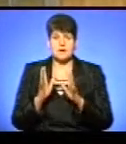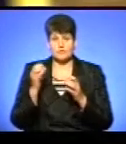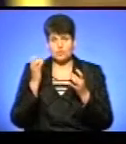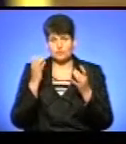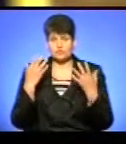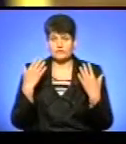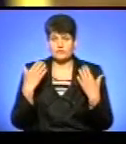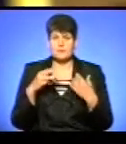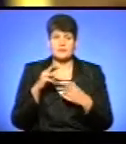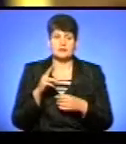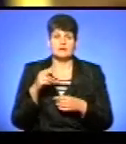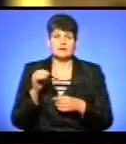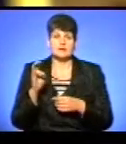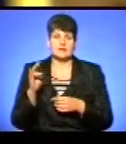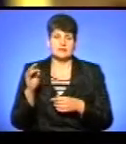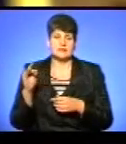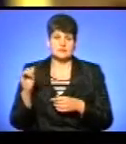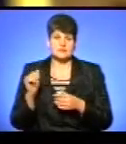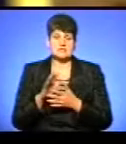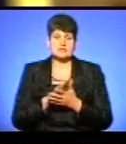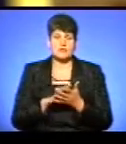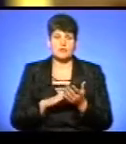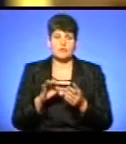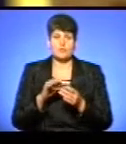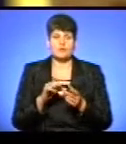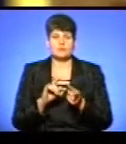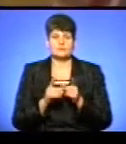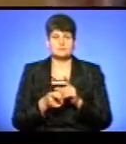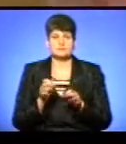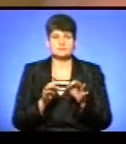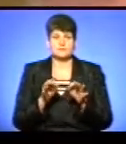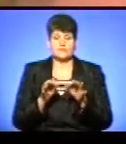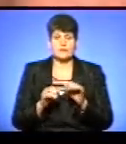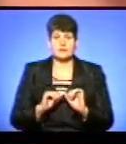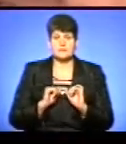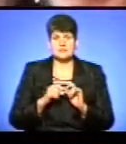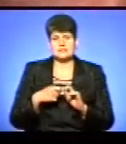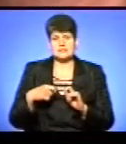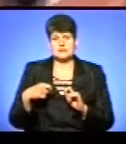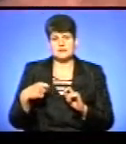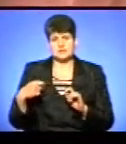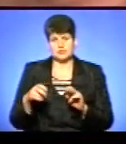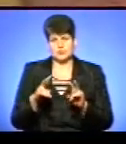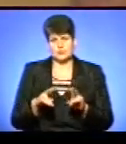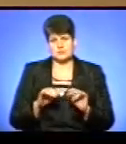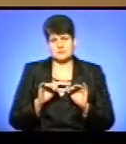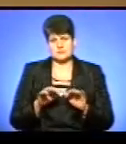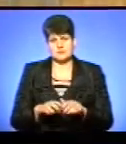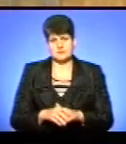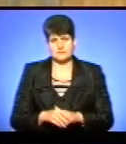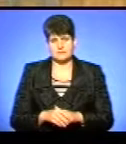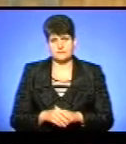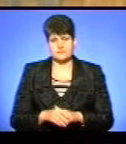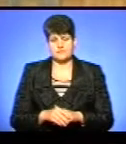відпочинку Михайла Денисовського, заявою про відвід судді відповідач намагається затягнути розгляд справи. зробити,